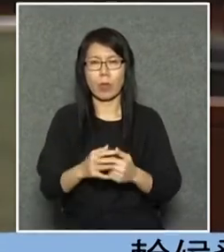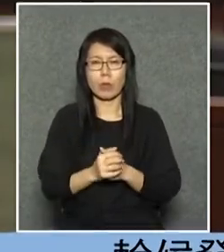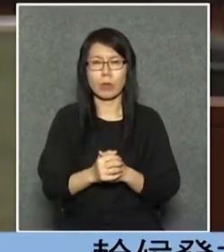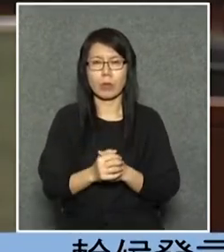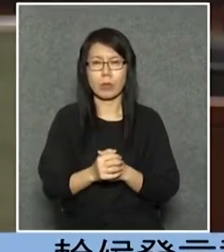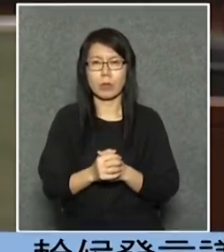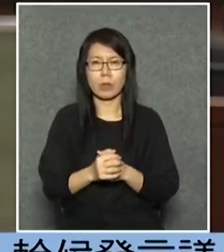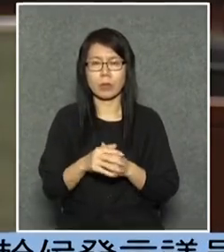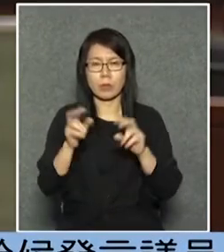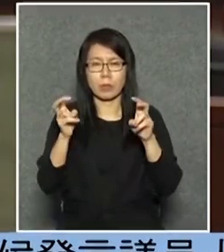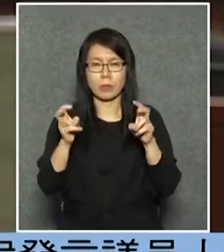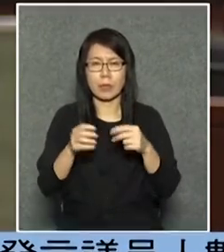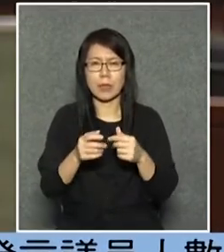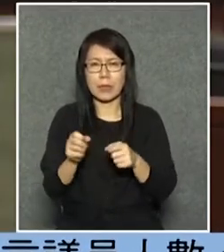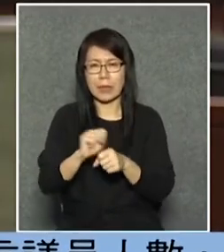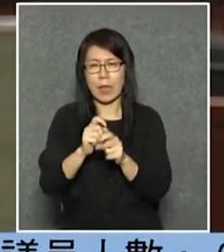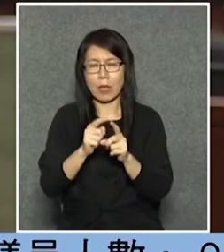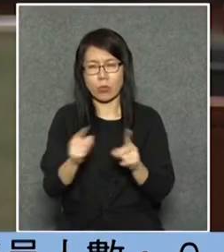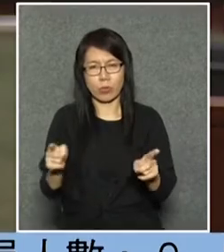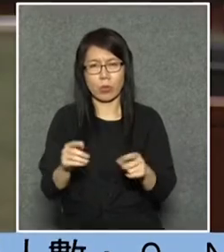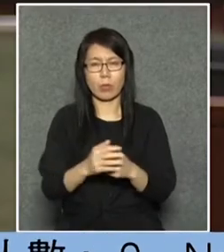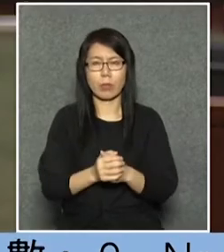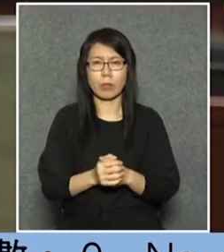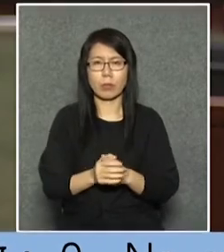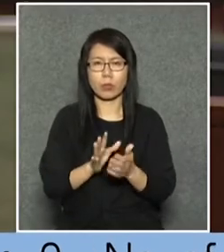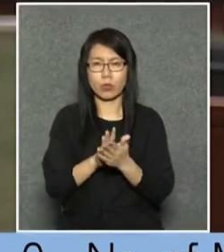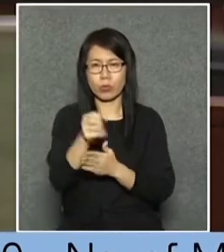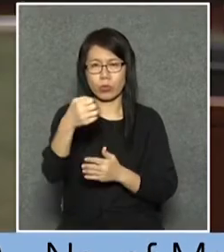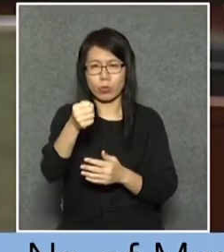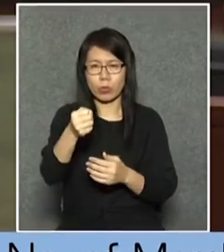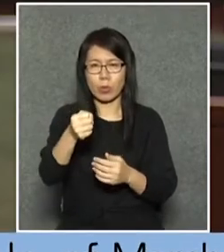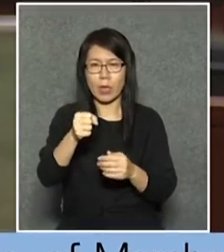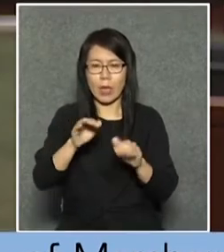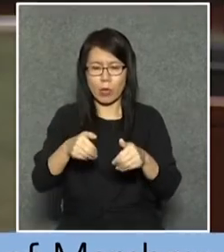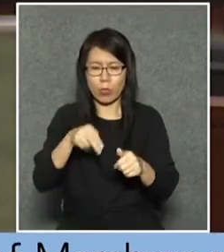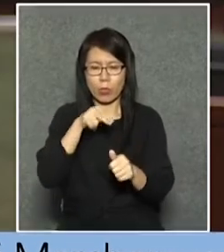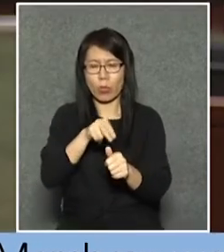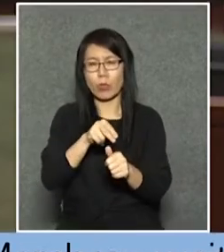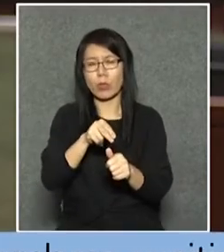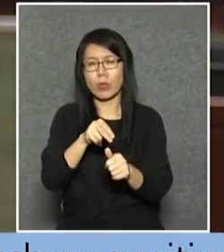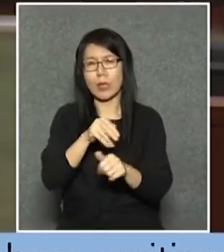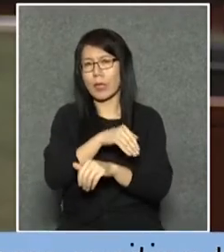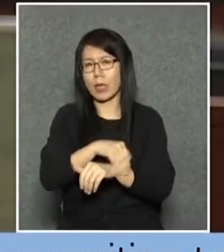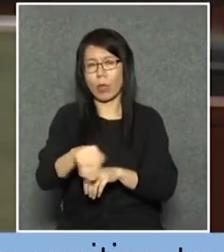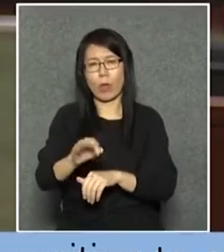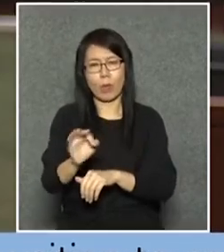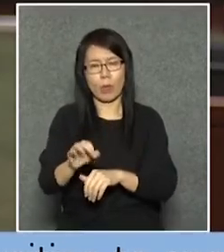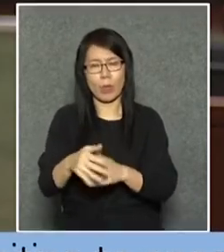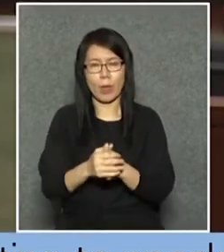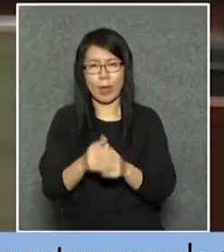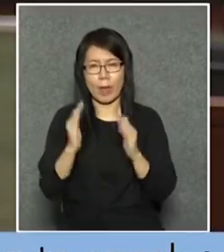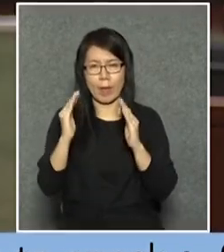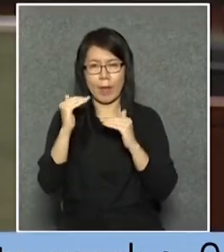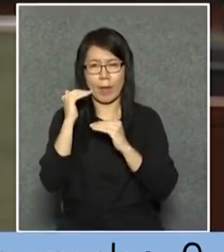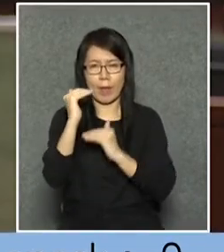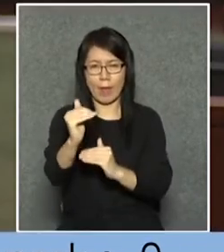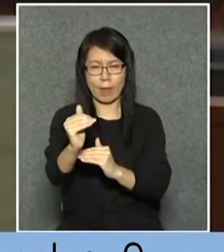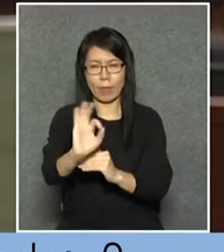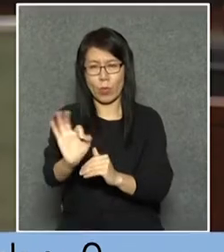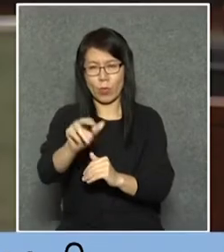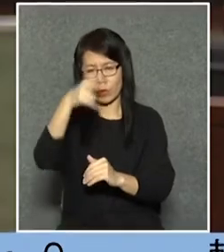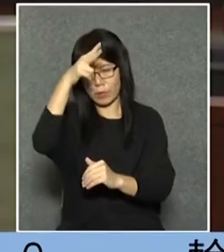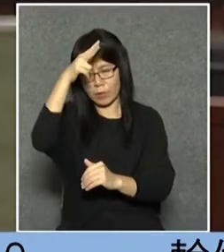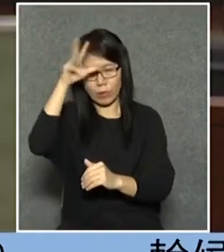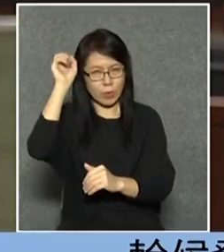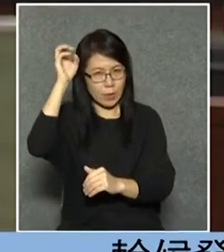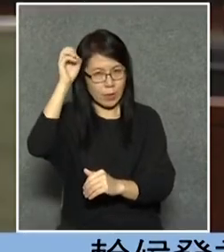現場這個專型權不受利潤管制計劃規限的政府的